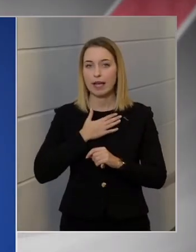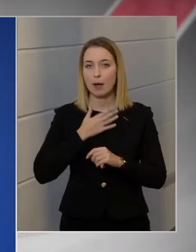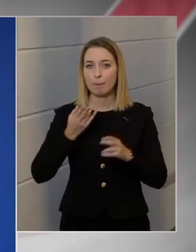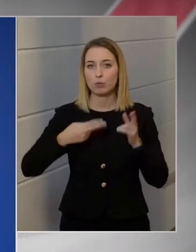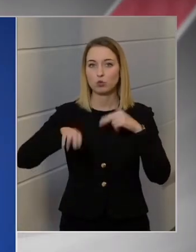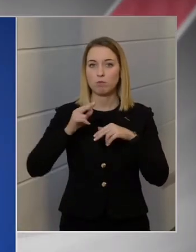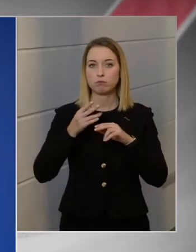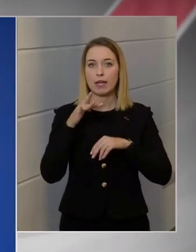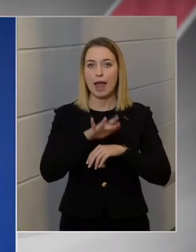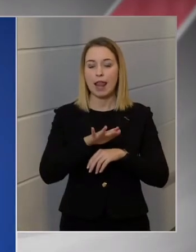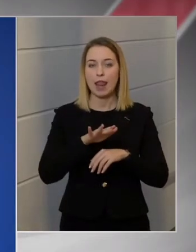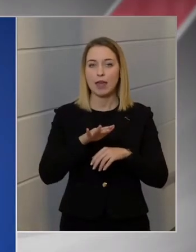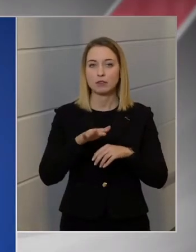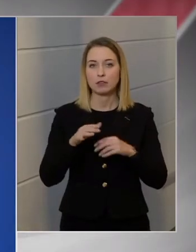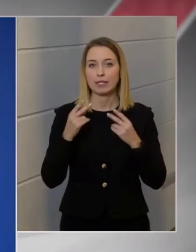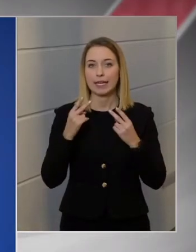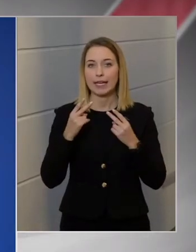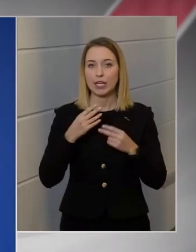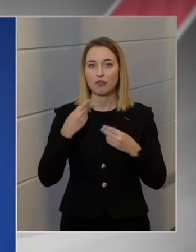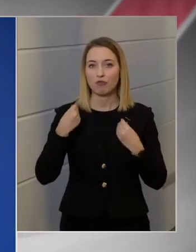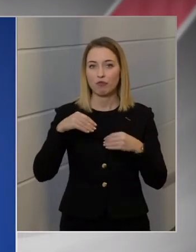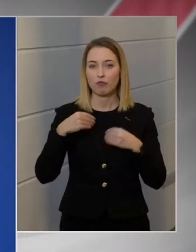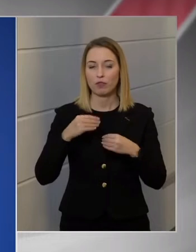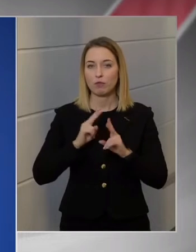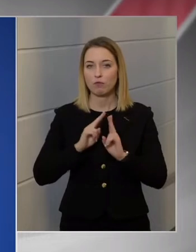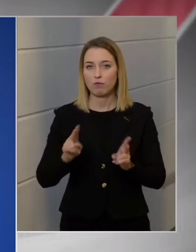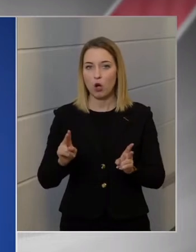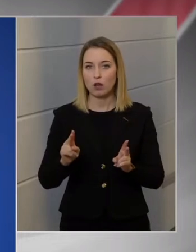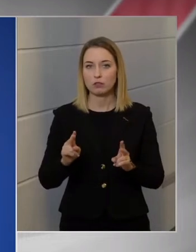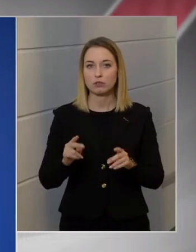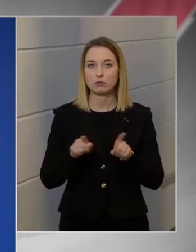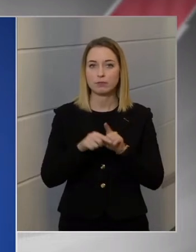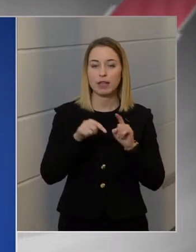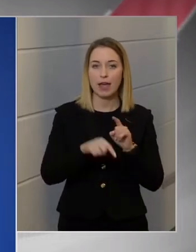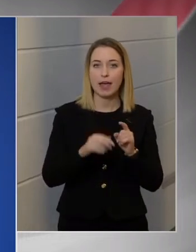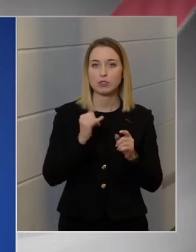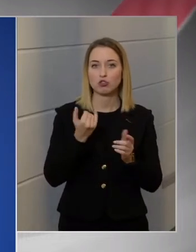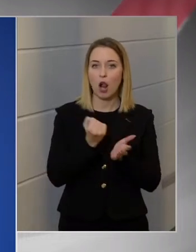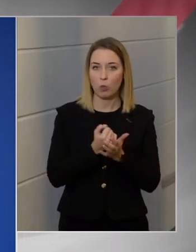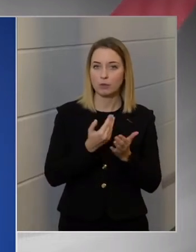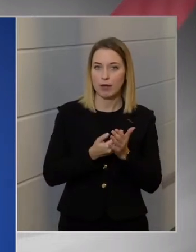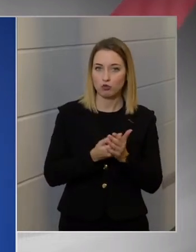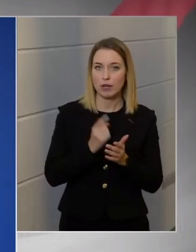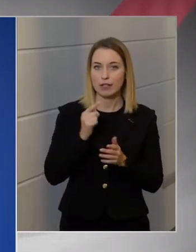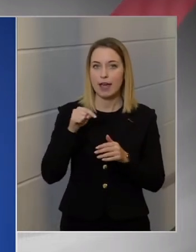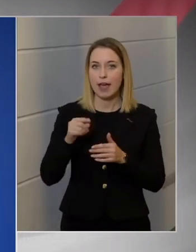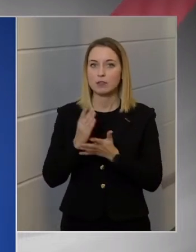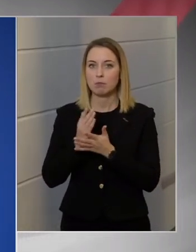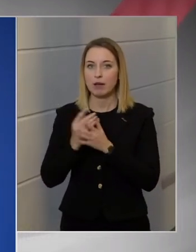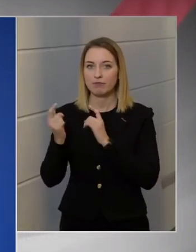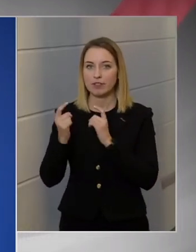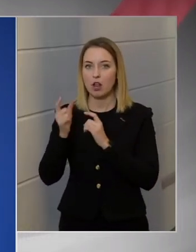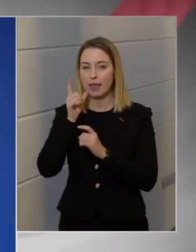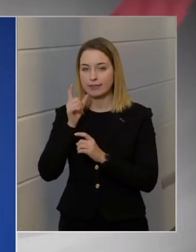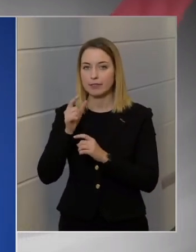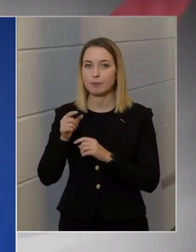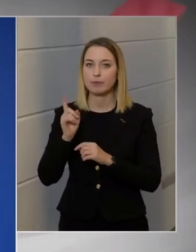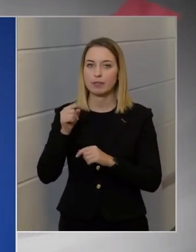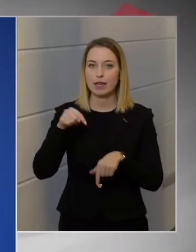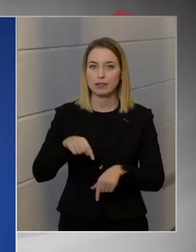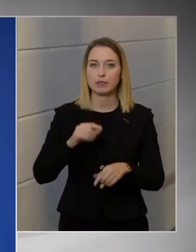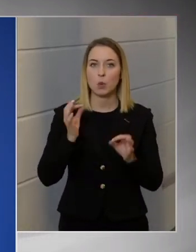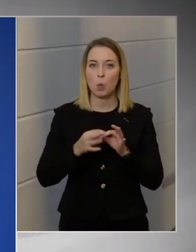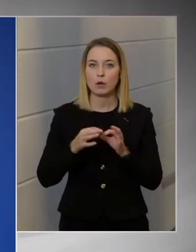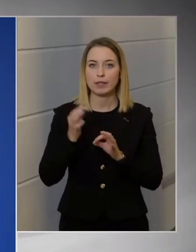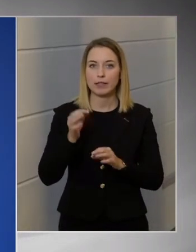ellenérven van, mint az alkotmány, tehát több amellett szóló érven van, hogy ez a döntés is alkotmányos lenne, de ez már egy legitim vita, de itt a konkrét esetben